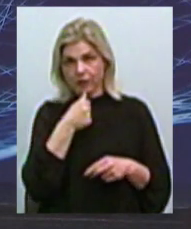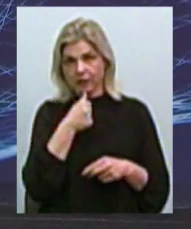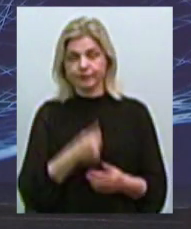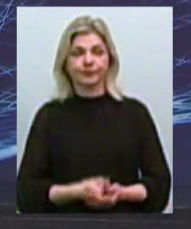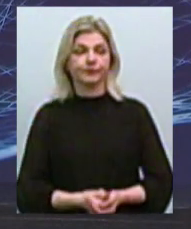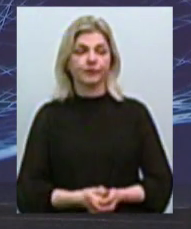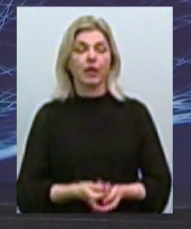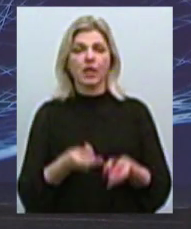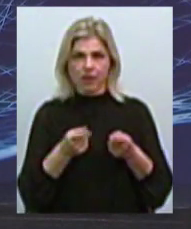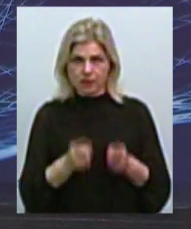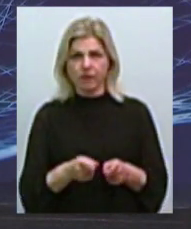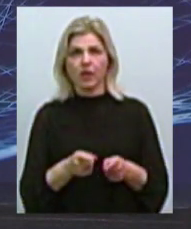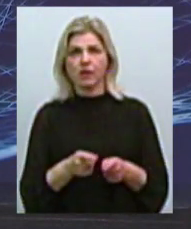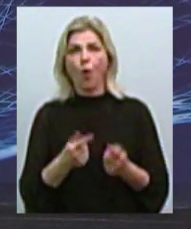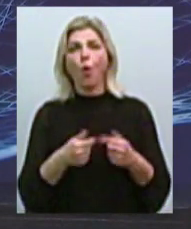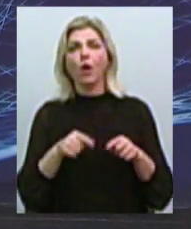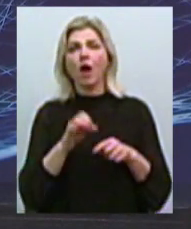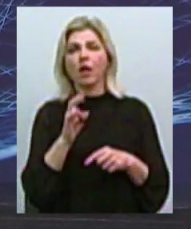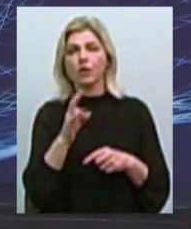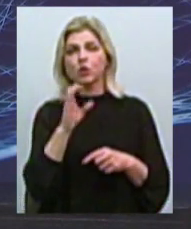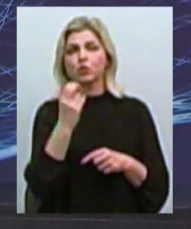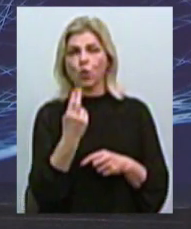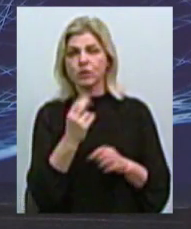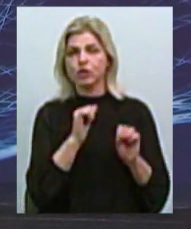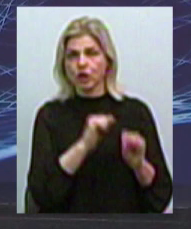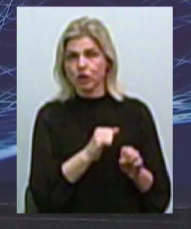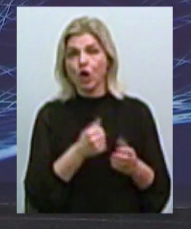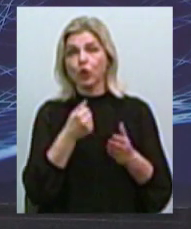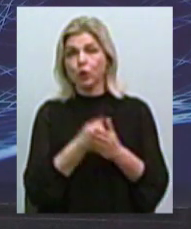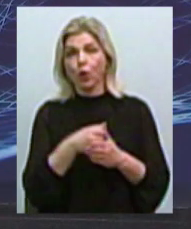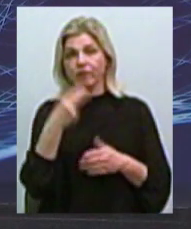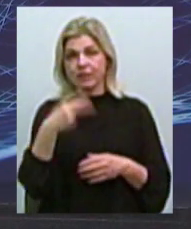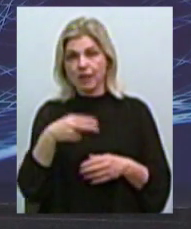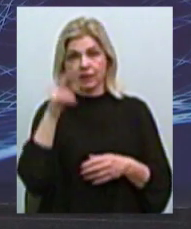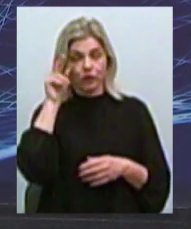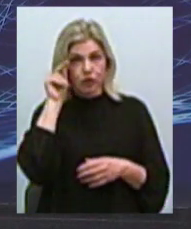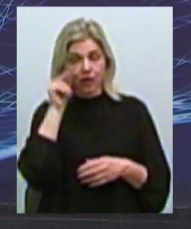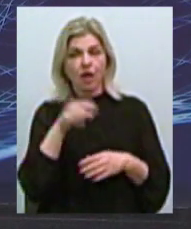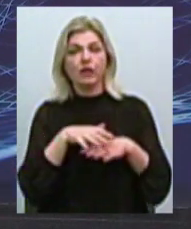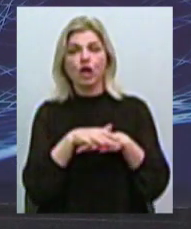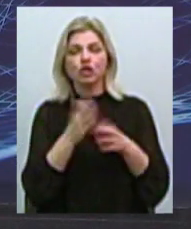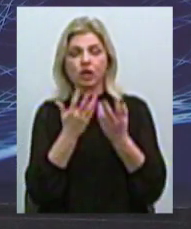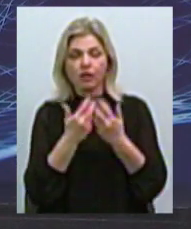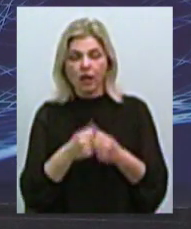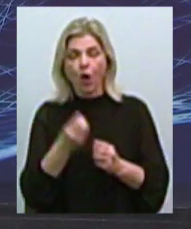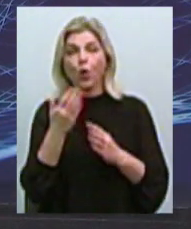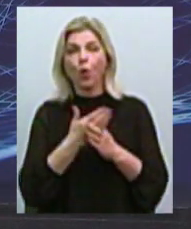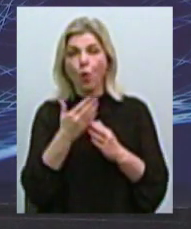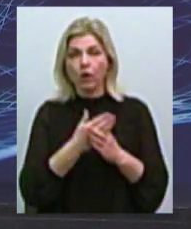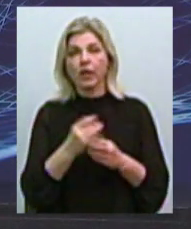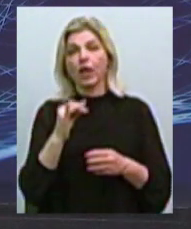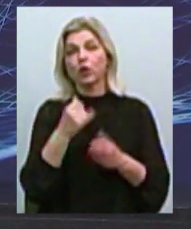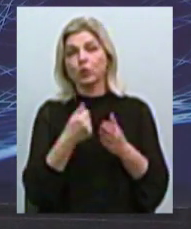Действительно, органу соцзащити до 20 числа начисляють льготы, і до 22